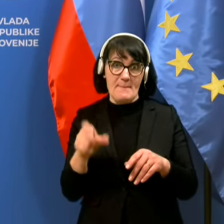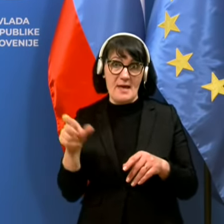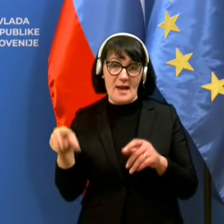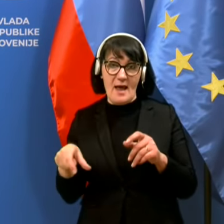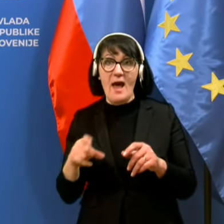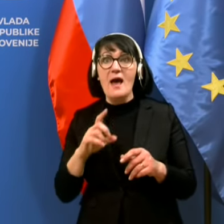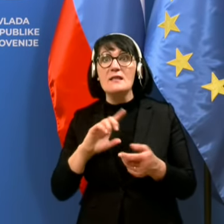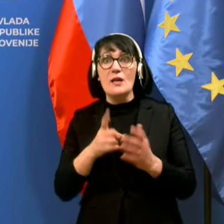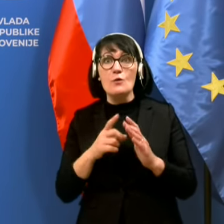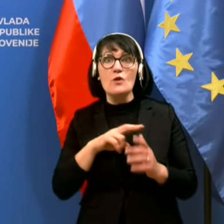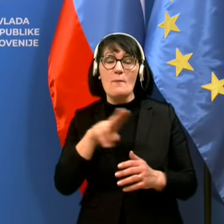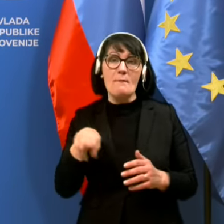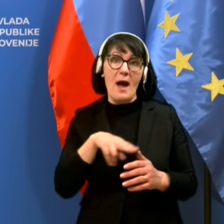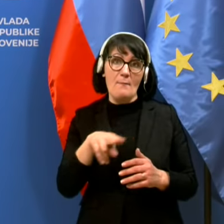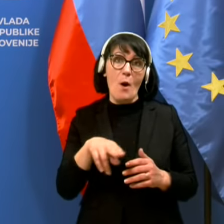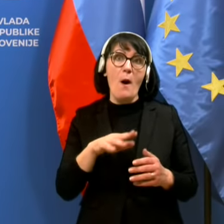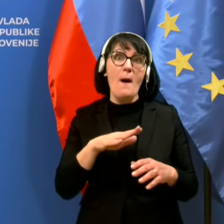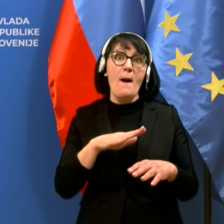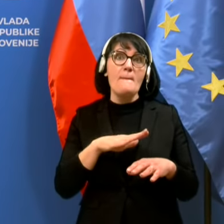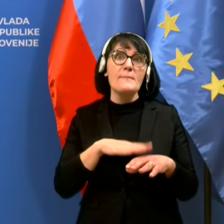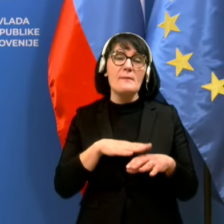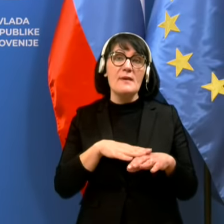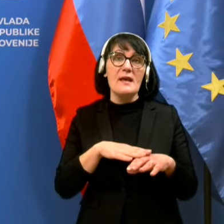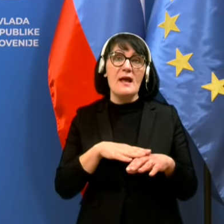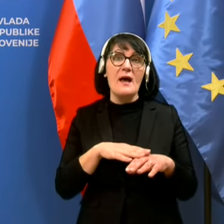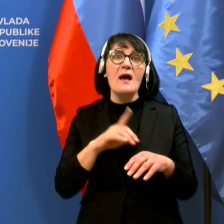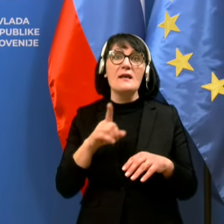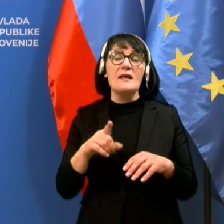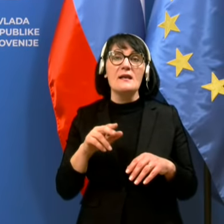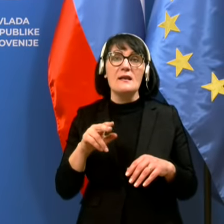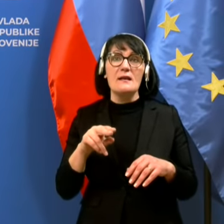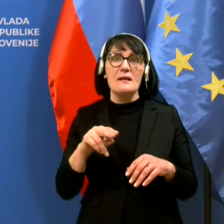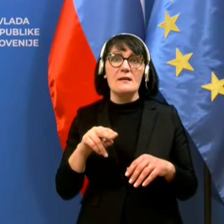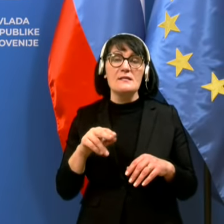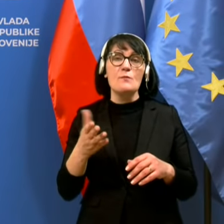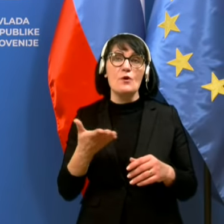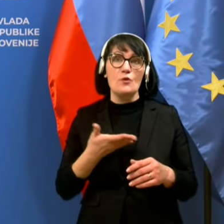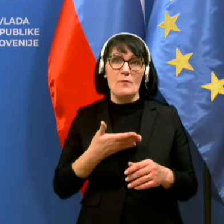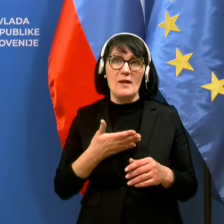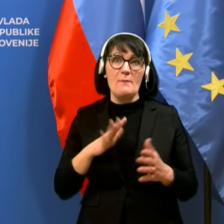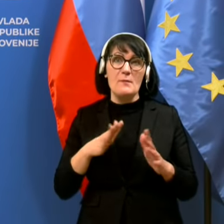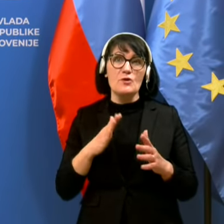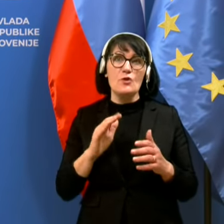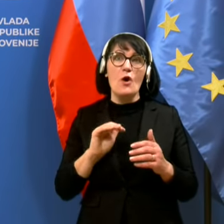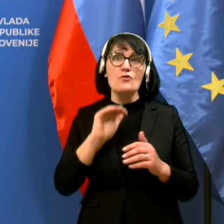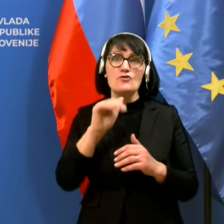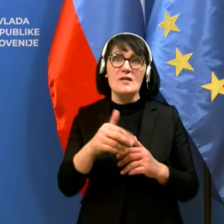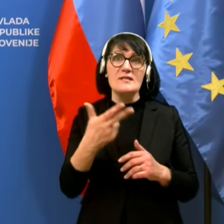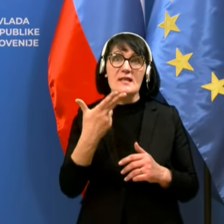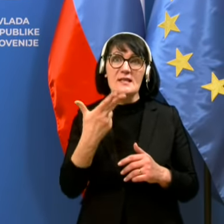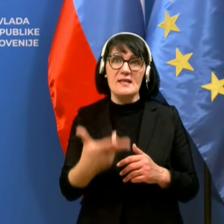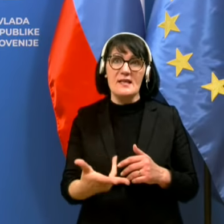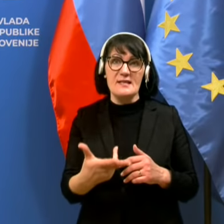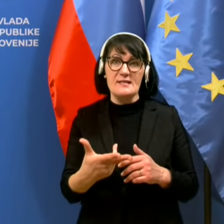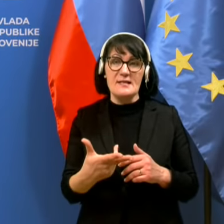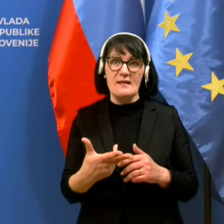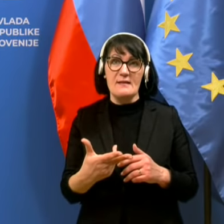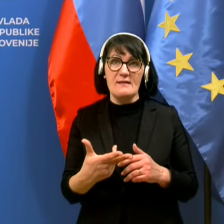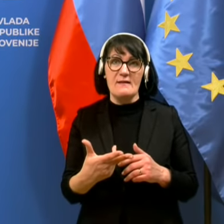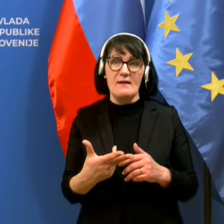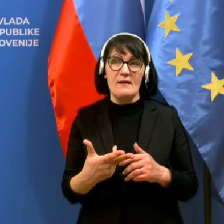mislim, čistimo prijave, ki nam je dal imi in nalazoh. Okoli nekaj čez 30, verjetno vas zanima.